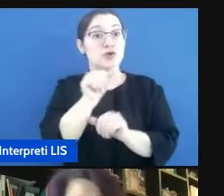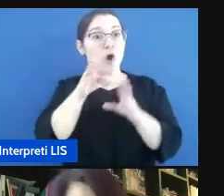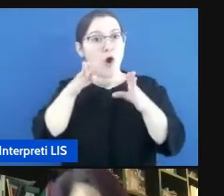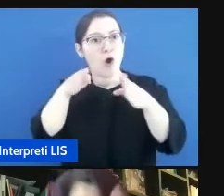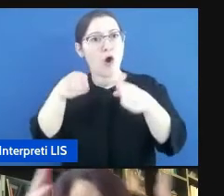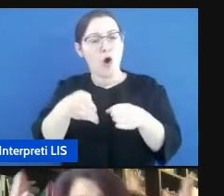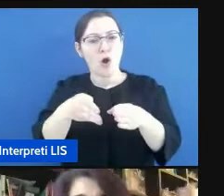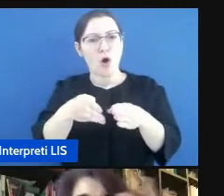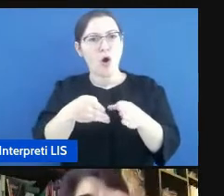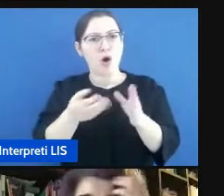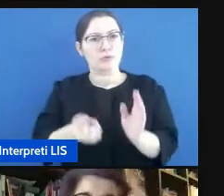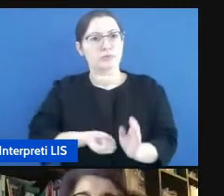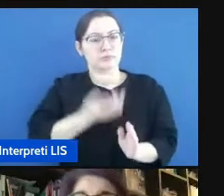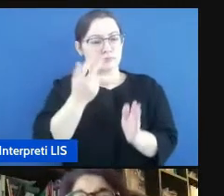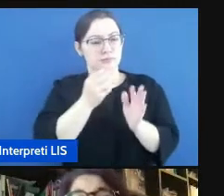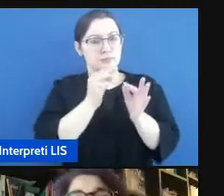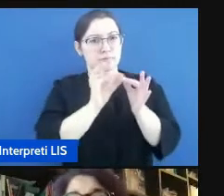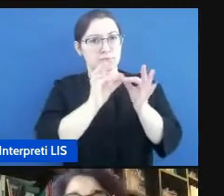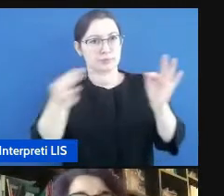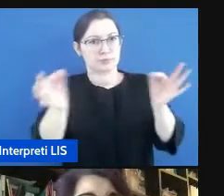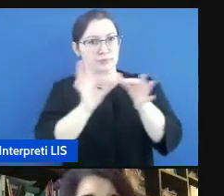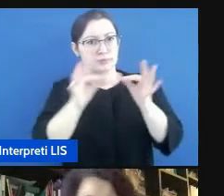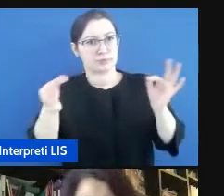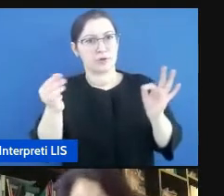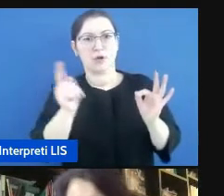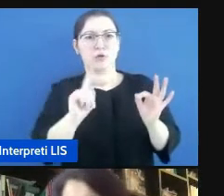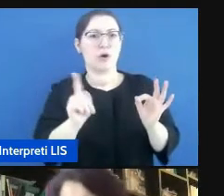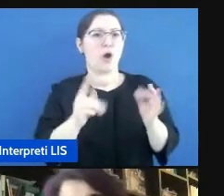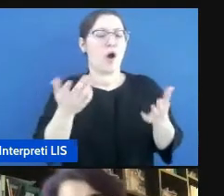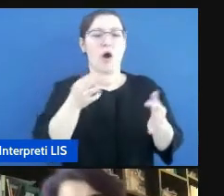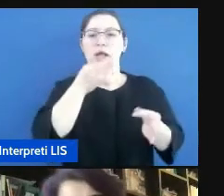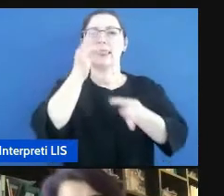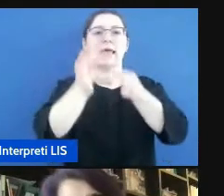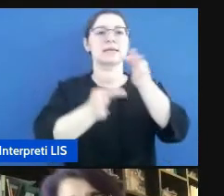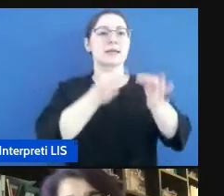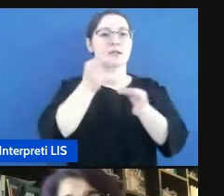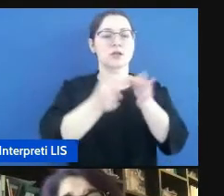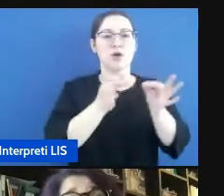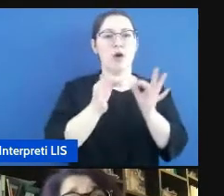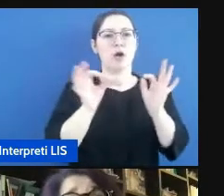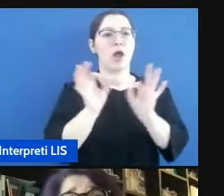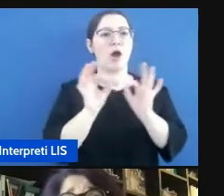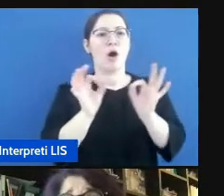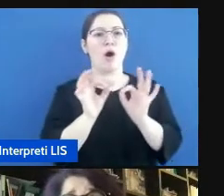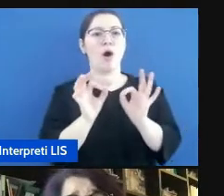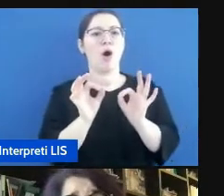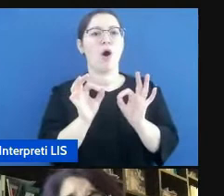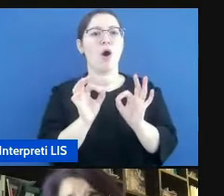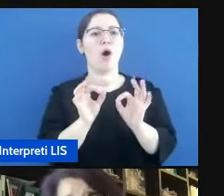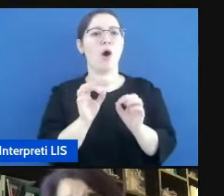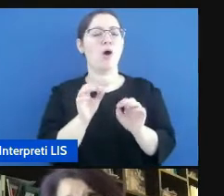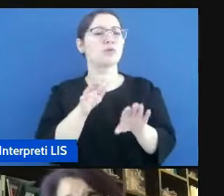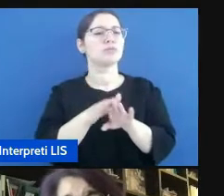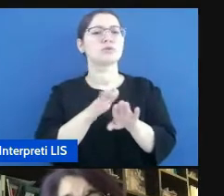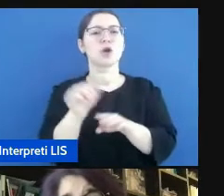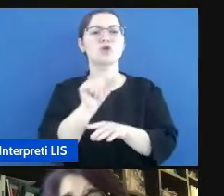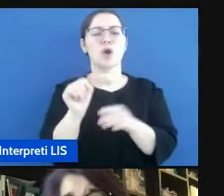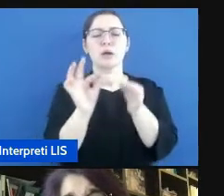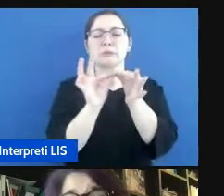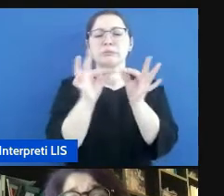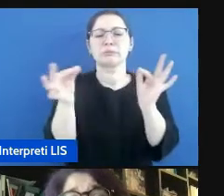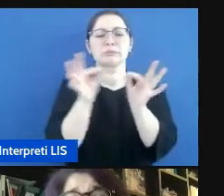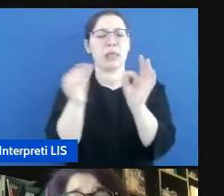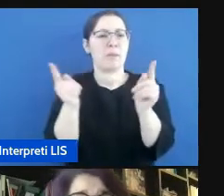letterate, sulle grandi produzioni o come le descrizioni che possono essere più complicate, ma andare anche su piccole